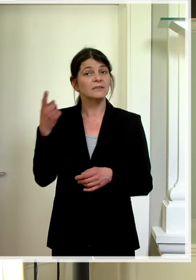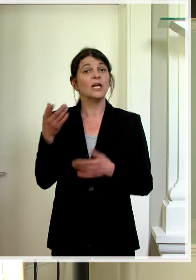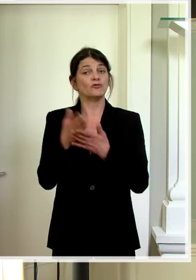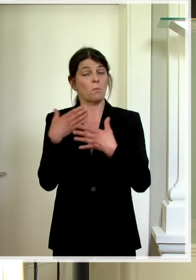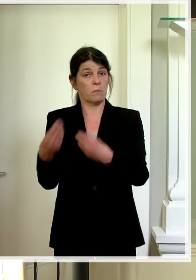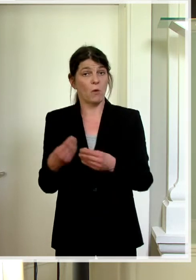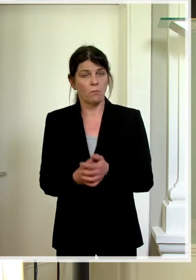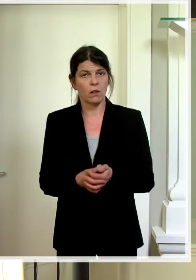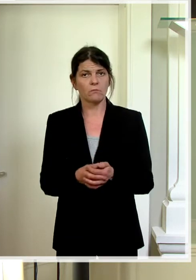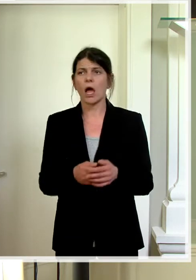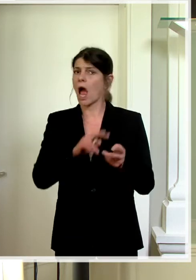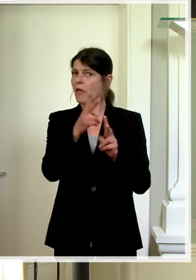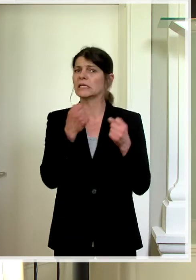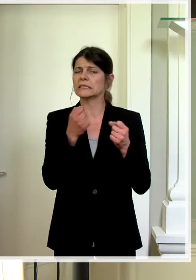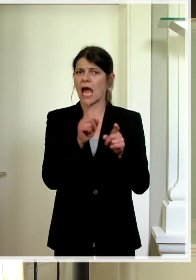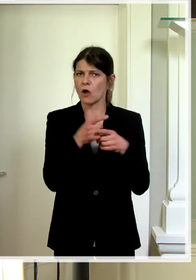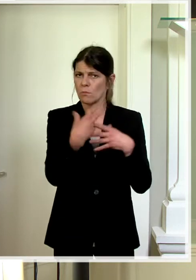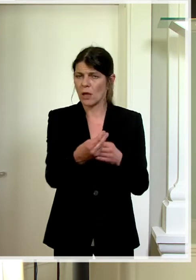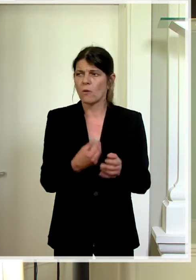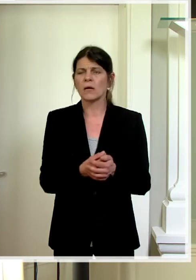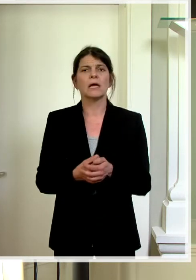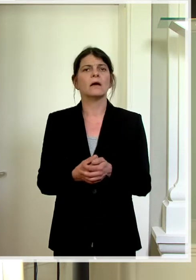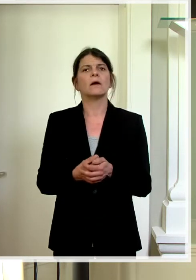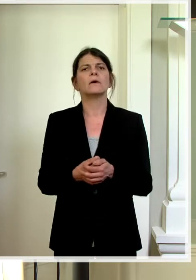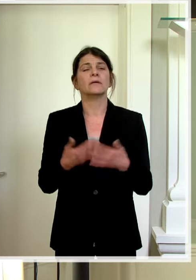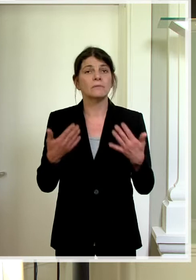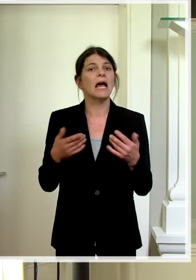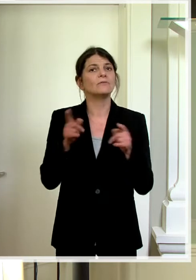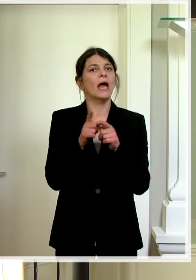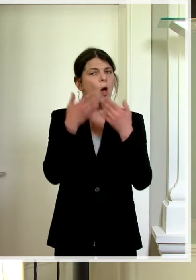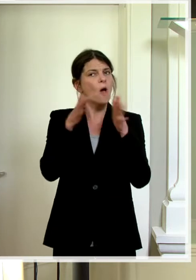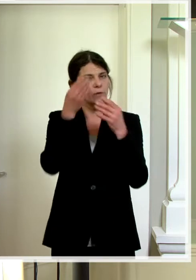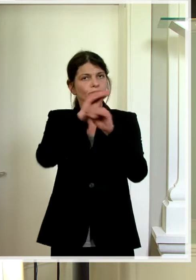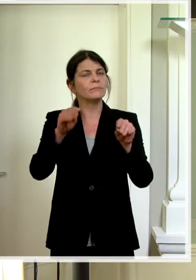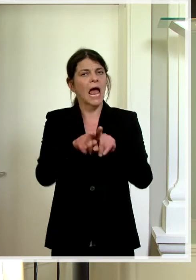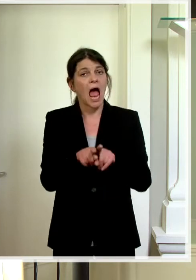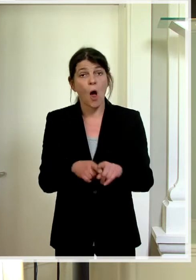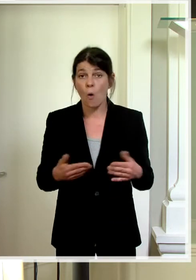haben. Andere sicher auch, aber bei denen wurde es jetzt konkret auch öffentlich genannt von Ihnen.